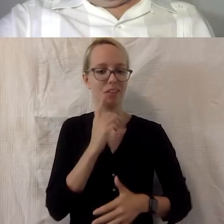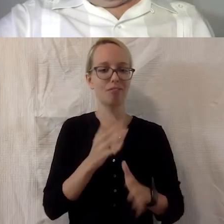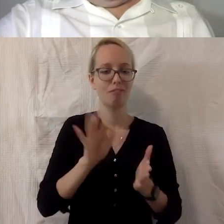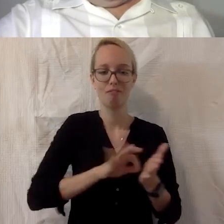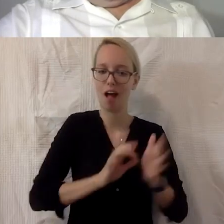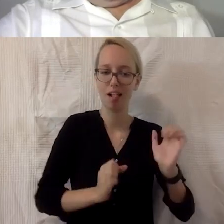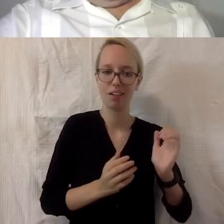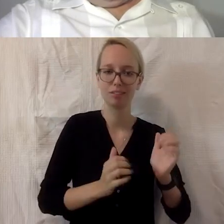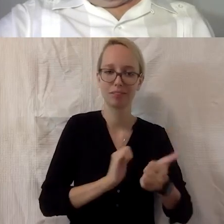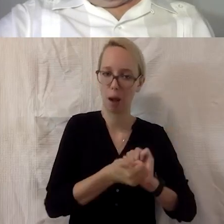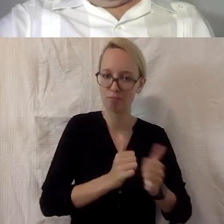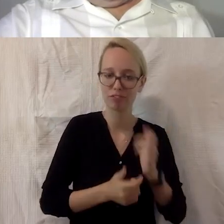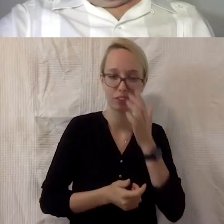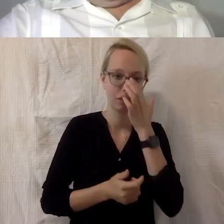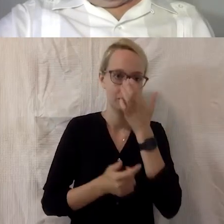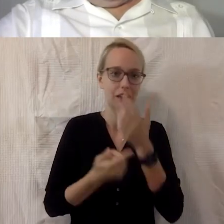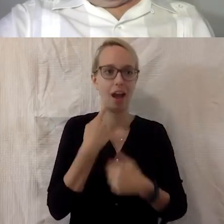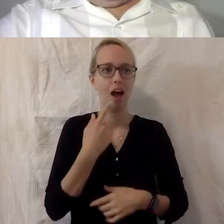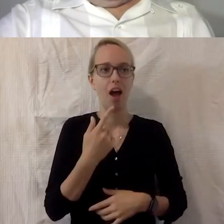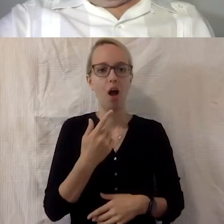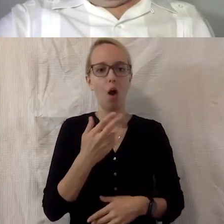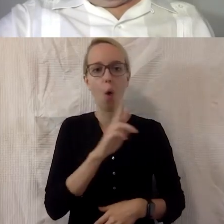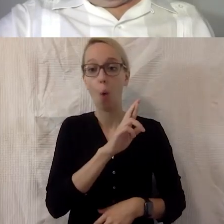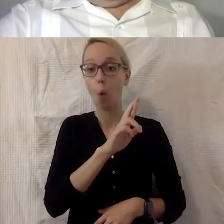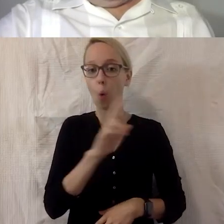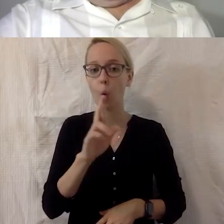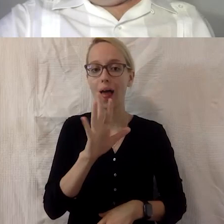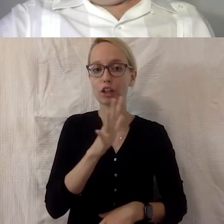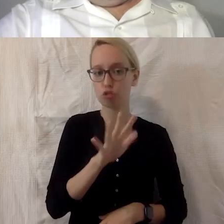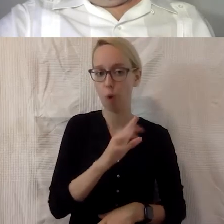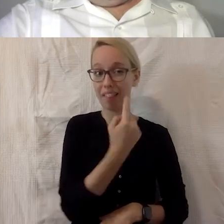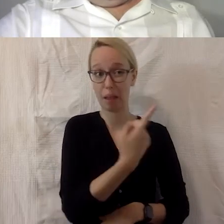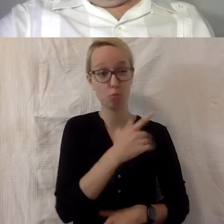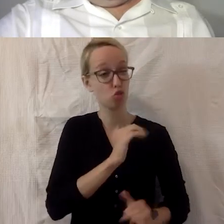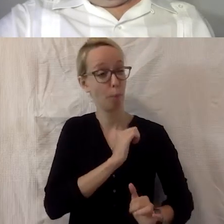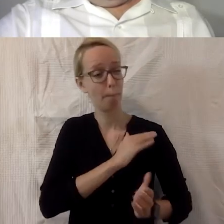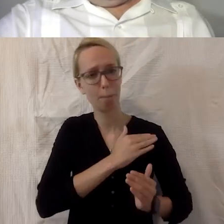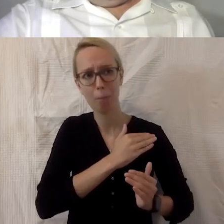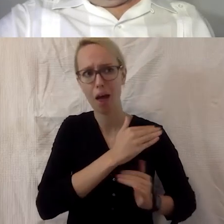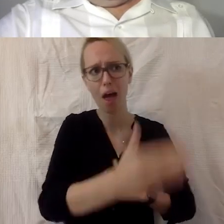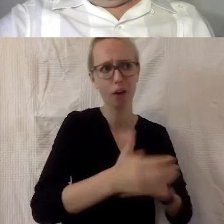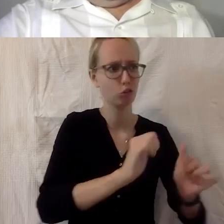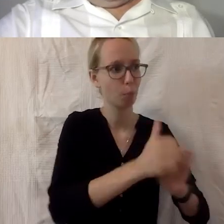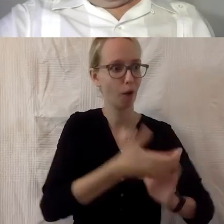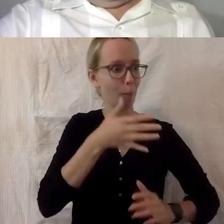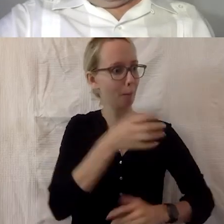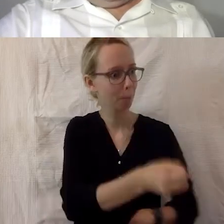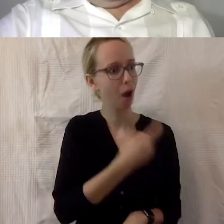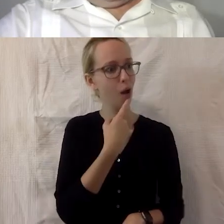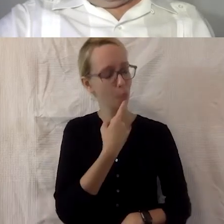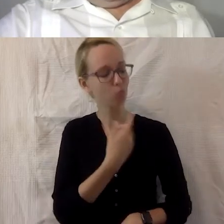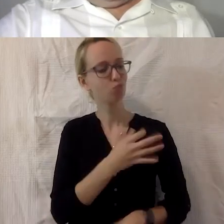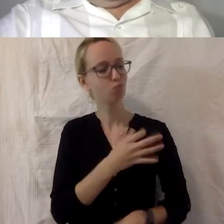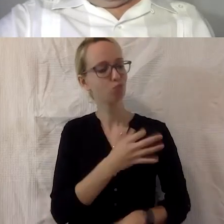Olaf Scholz hat ja relativ spät erst den Sport entdeckt. Und der hat mir mal erzählt, da ich sein Nachfolger bin, weiß ich das genau, dass er